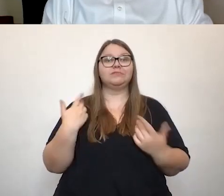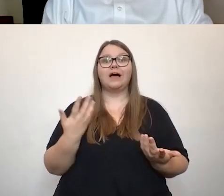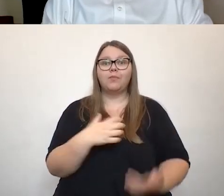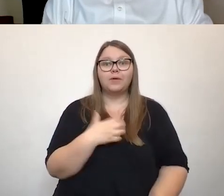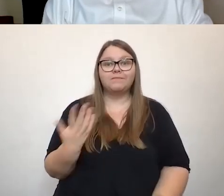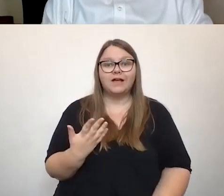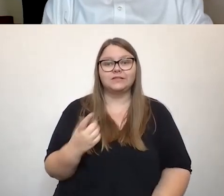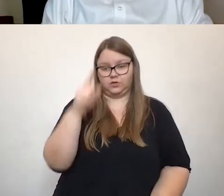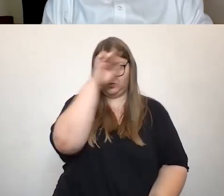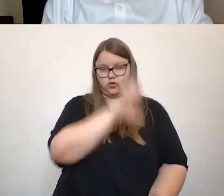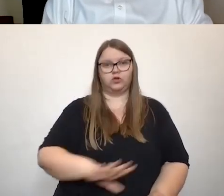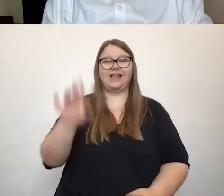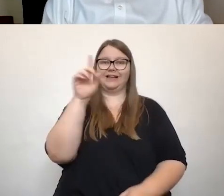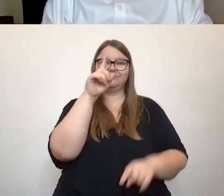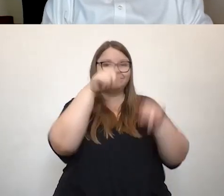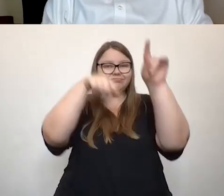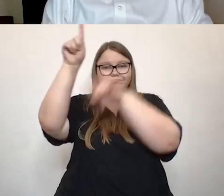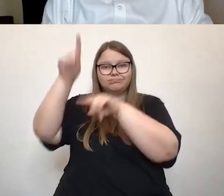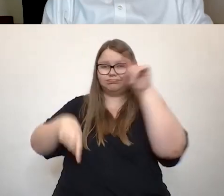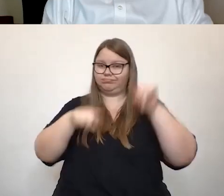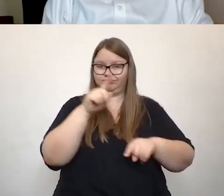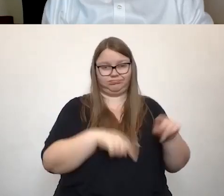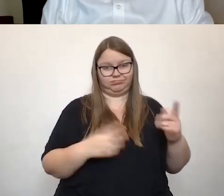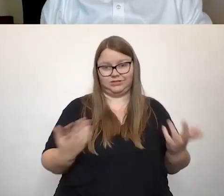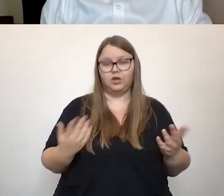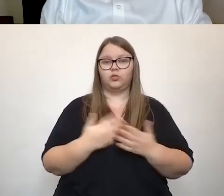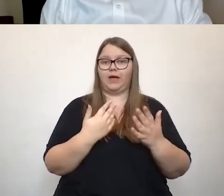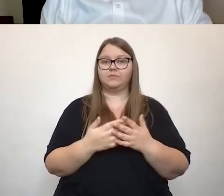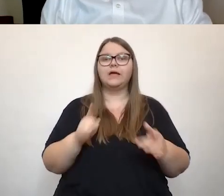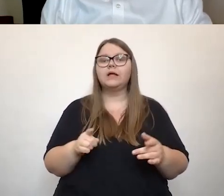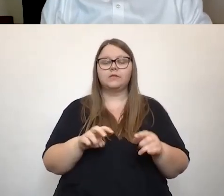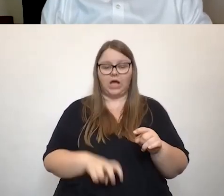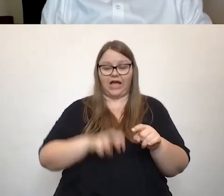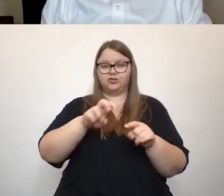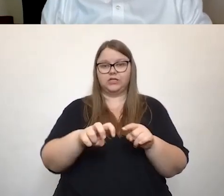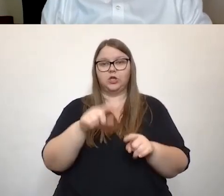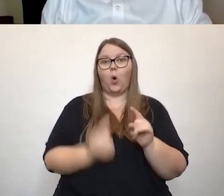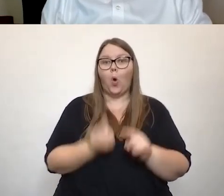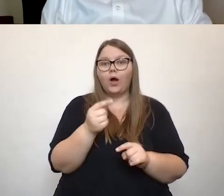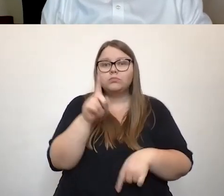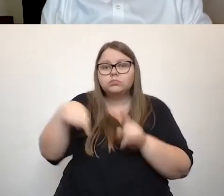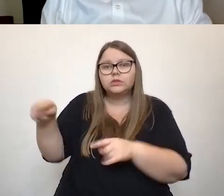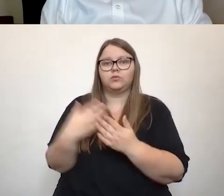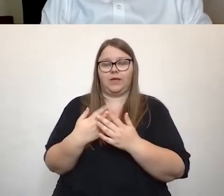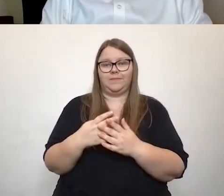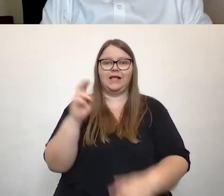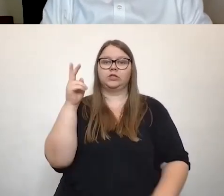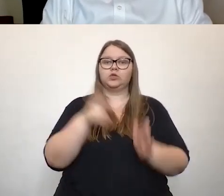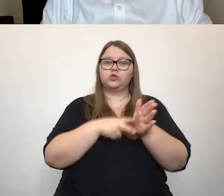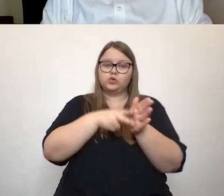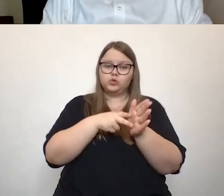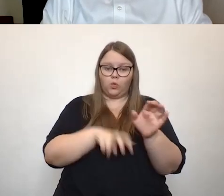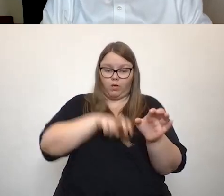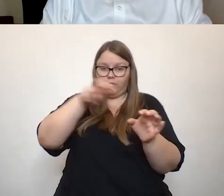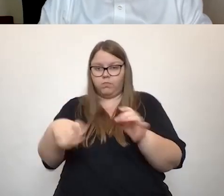dass wir in Deutschland sehr unterschiedliche Einstiegshöhen haben, dass oft die Stufe hoch ist vom Zug oder von der S-Bahn